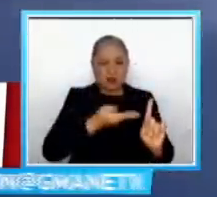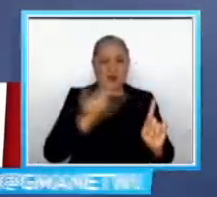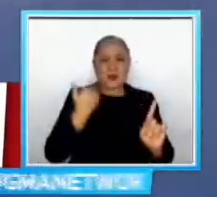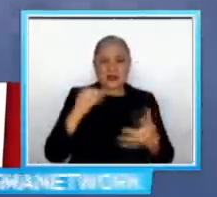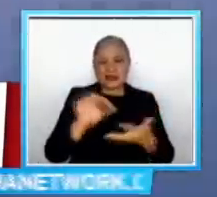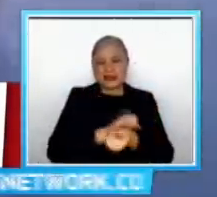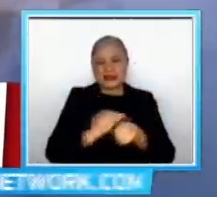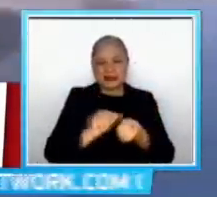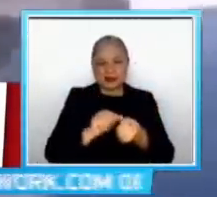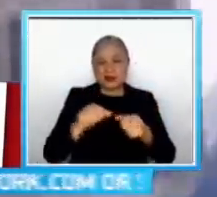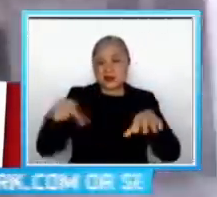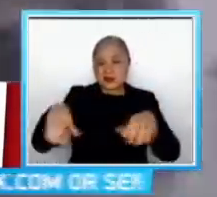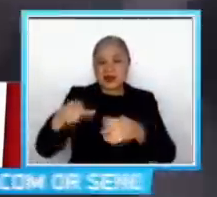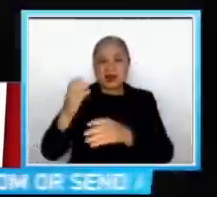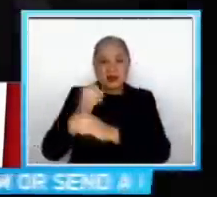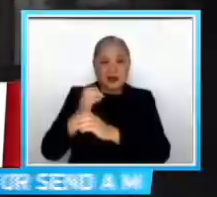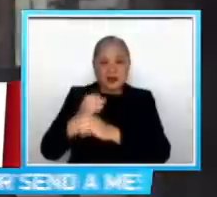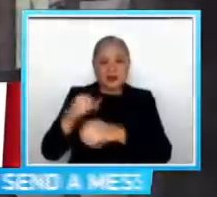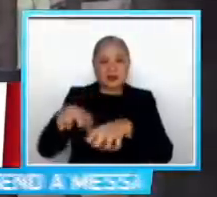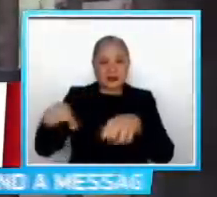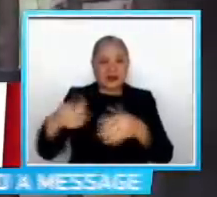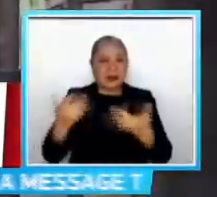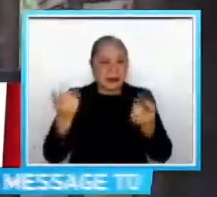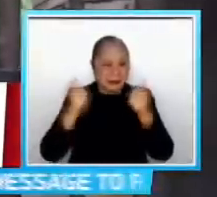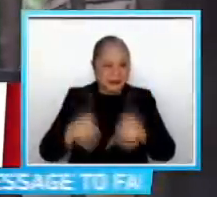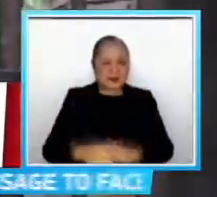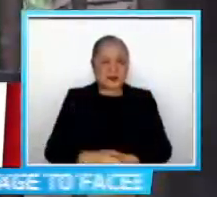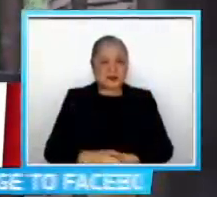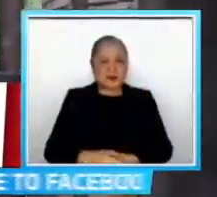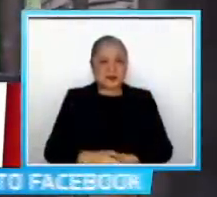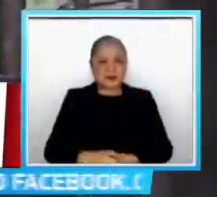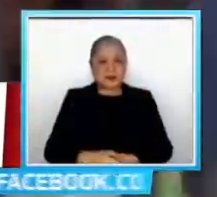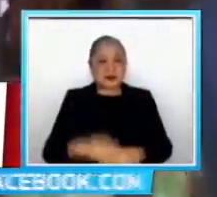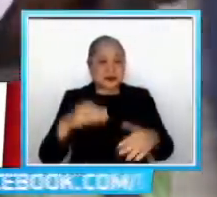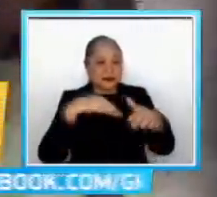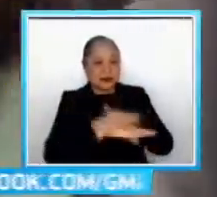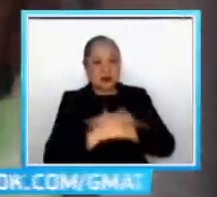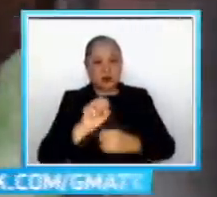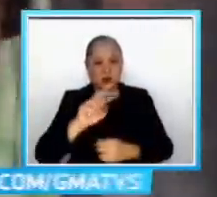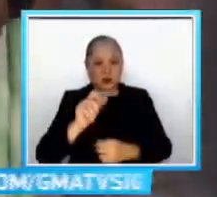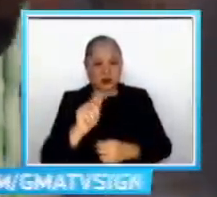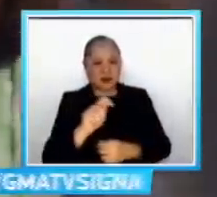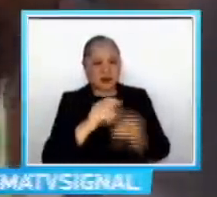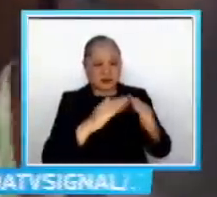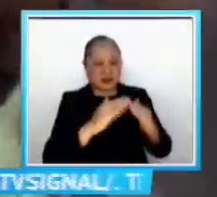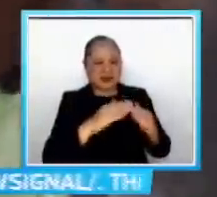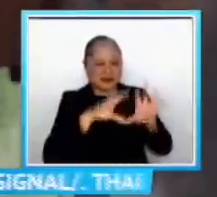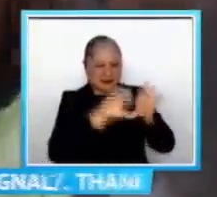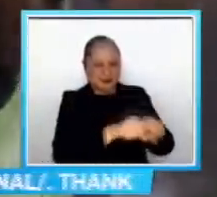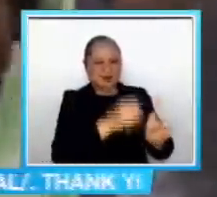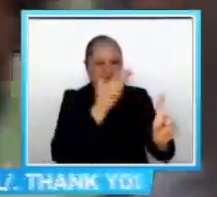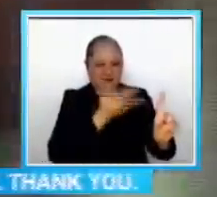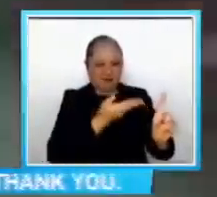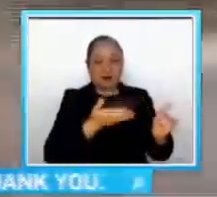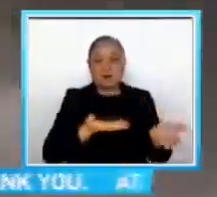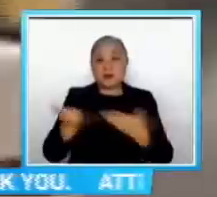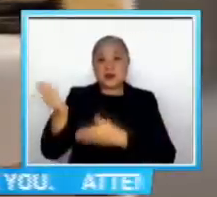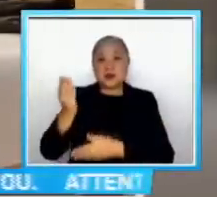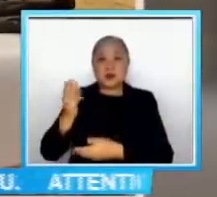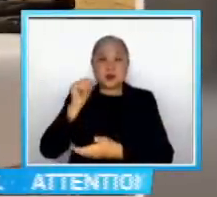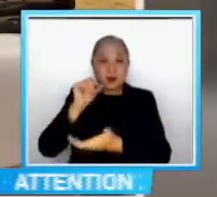kapitbahay sa gitna ng tensyon Pinasok ng SWAT ang bahay at hinuli ang suspect Itinakbo naman sa ospital ang kanyang misis